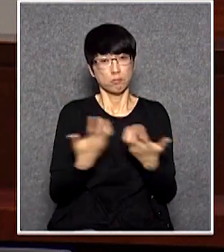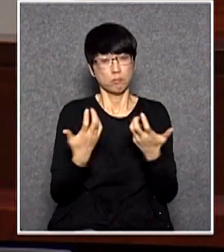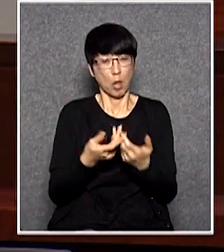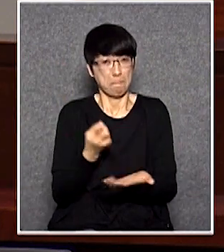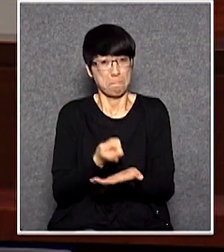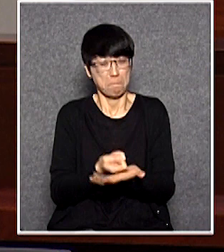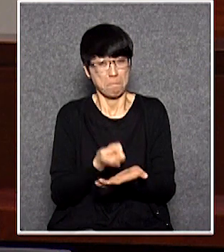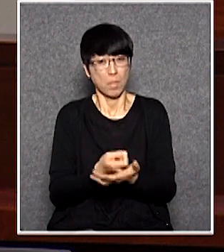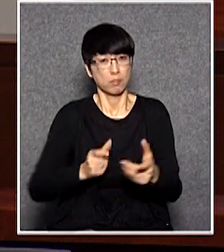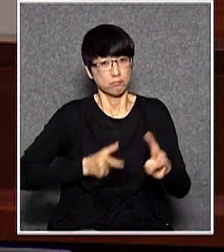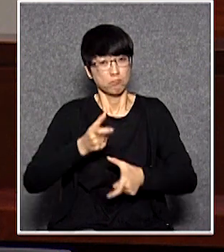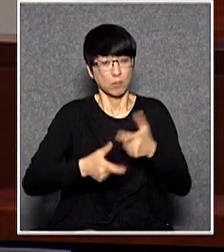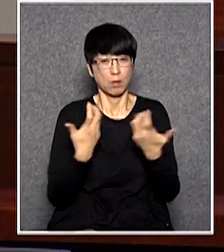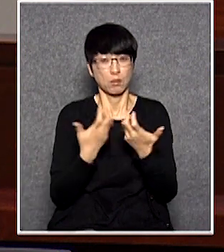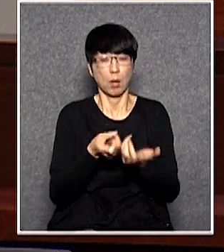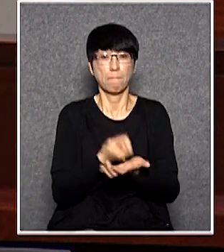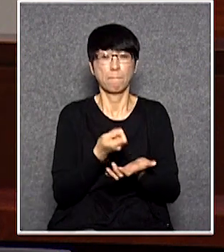那就會造成就是